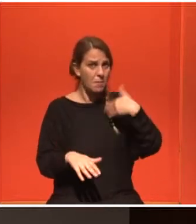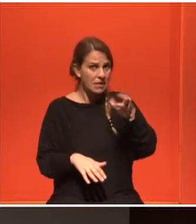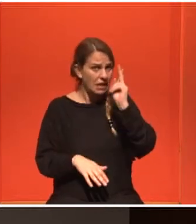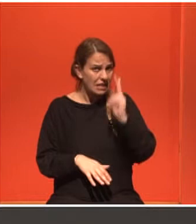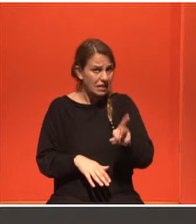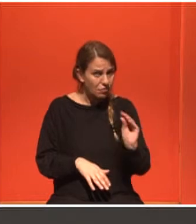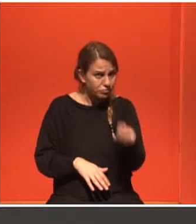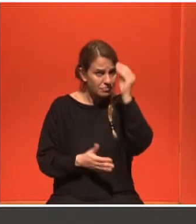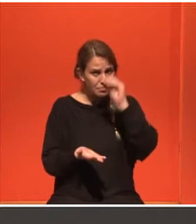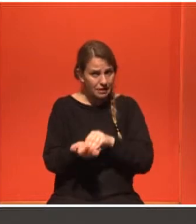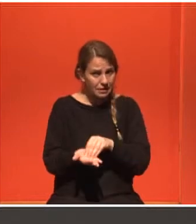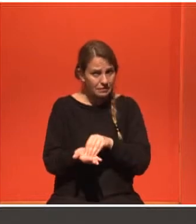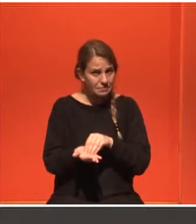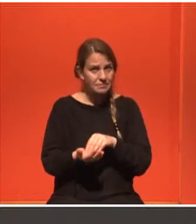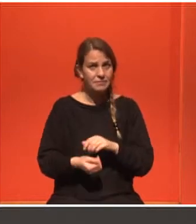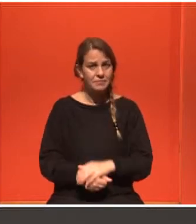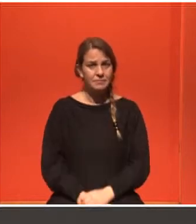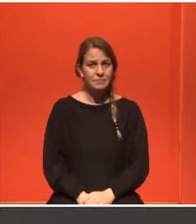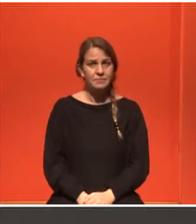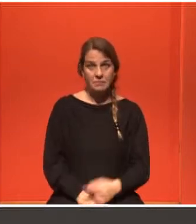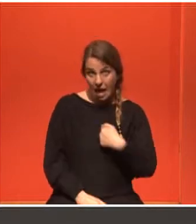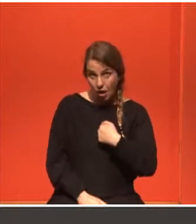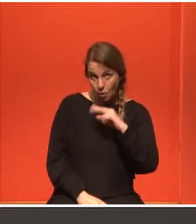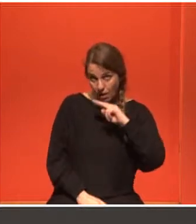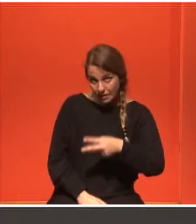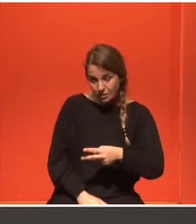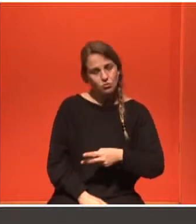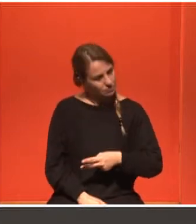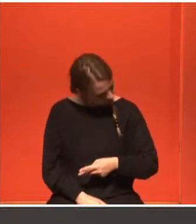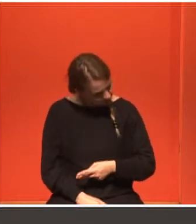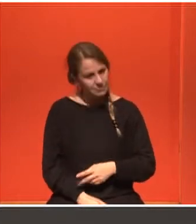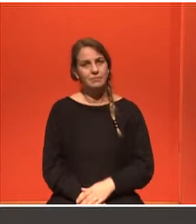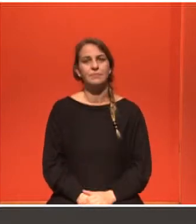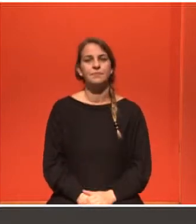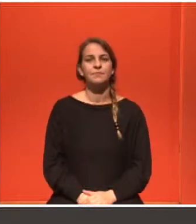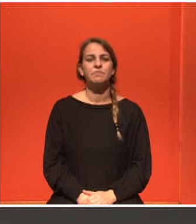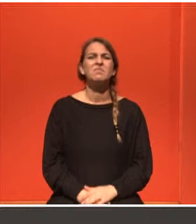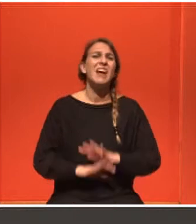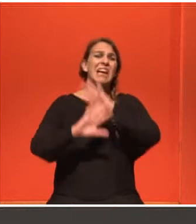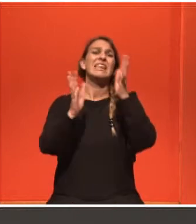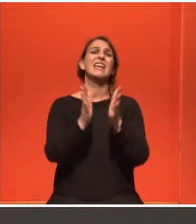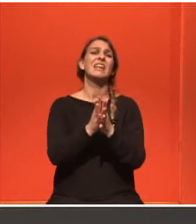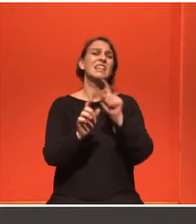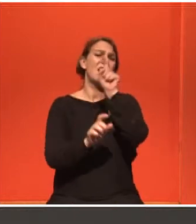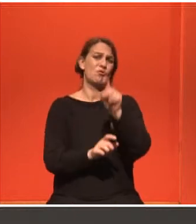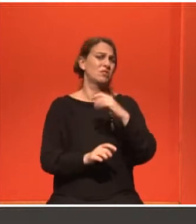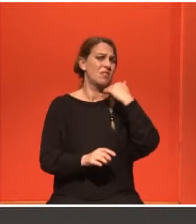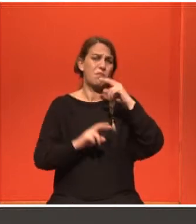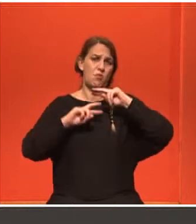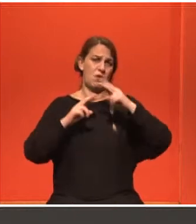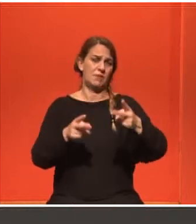Αυτό είναι για μένα η ερώτηση ή μάλλον για μένα η Είναι πολύ γενικό το ερώτημα αυτό,